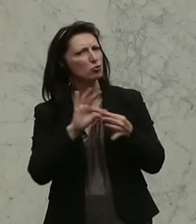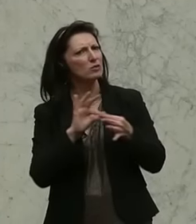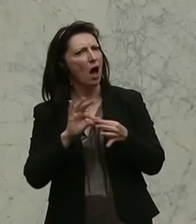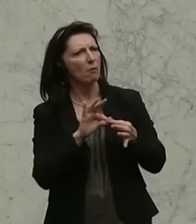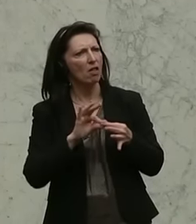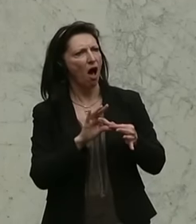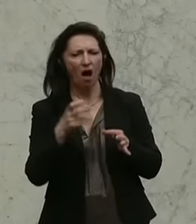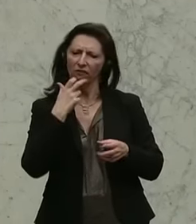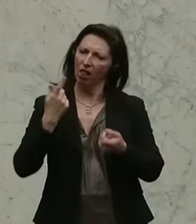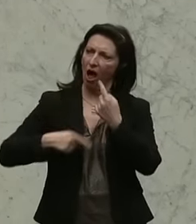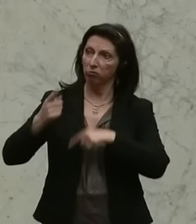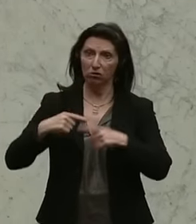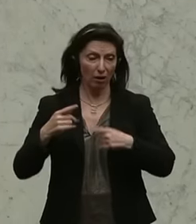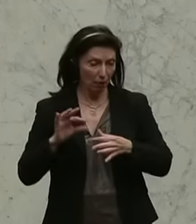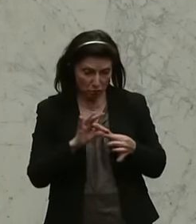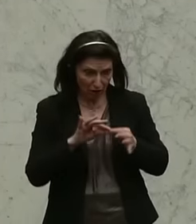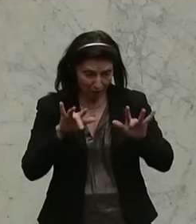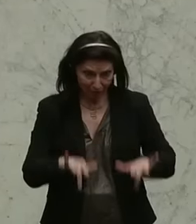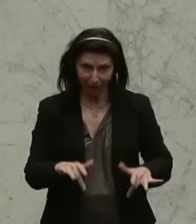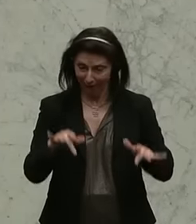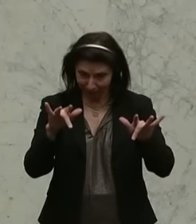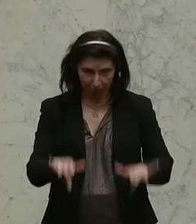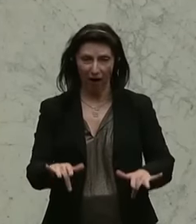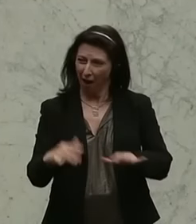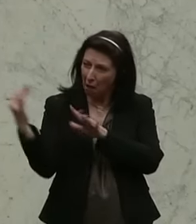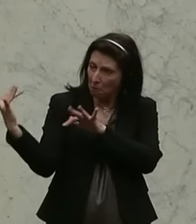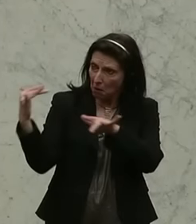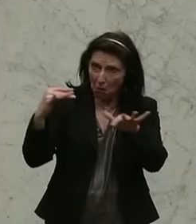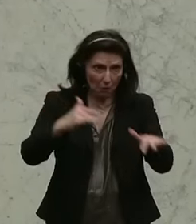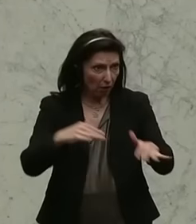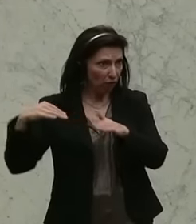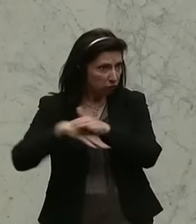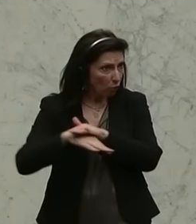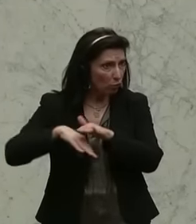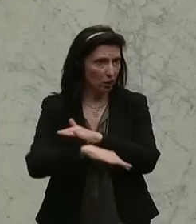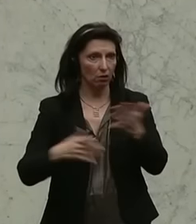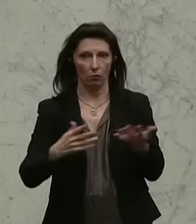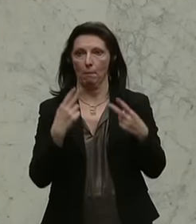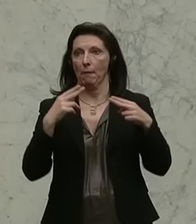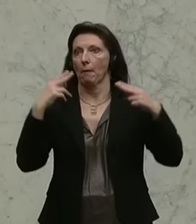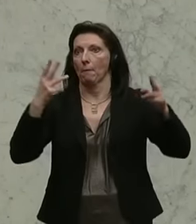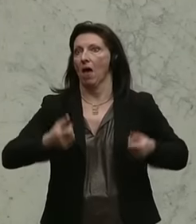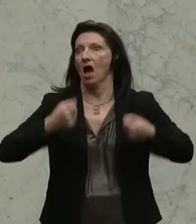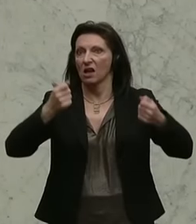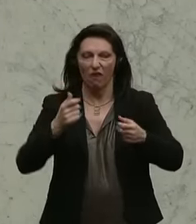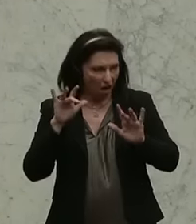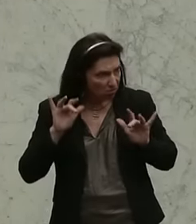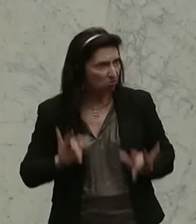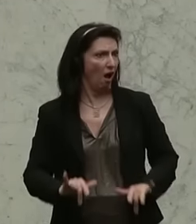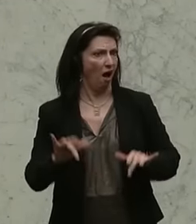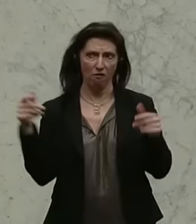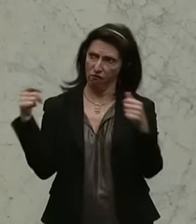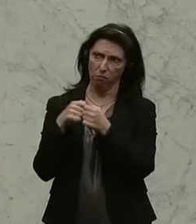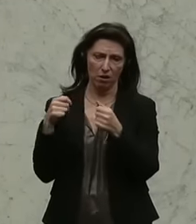Abrede zu stellen. Die sind aber da, dass es einen Zusammenhang gibt zwischen dieser Massenzuwanderung, die wir erleben, und eben einer Zunahme von Gewalttaten, sei es sexuelle,